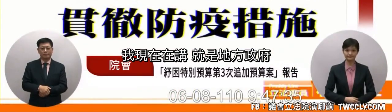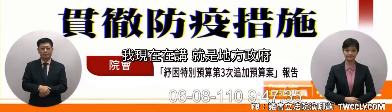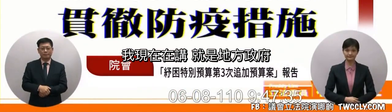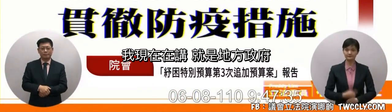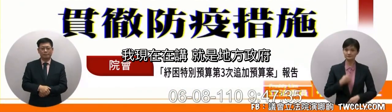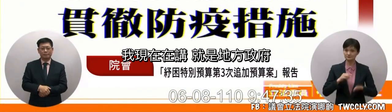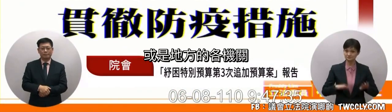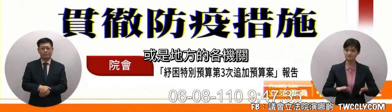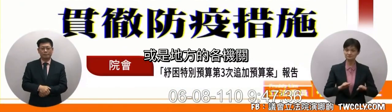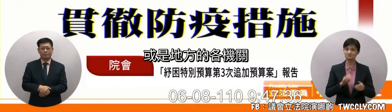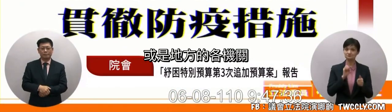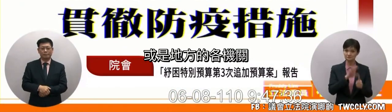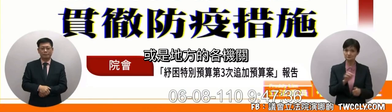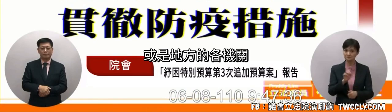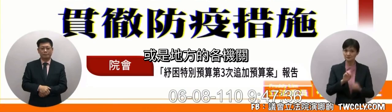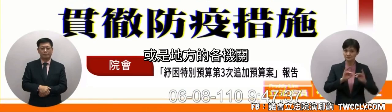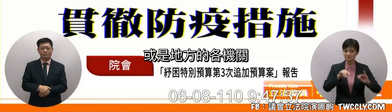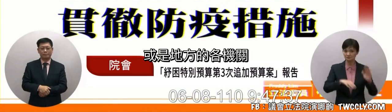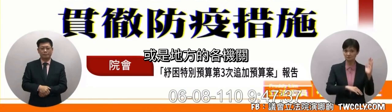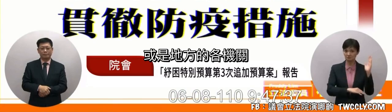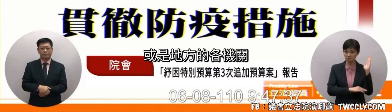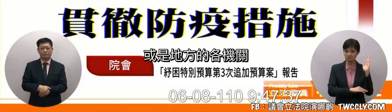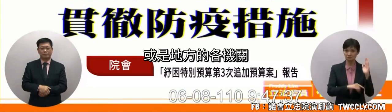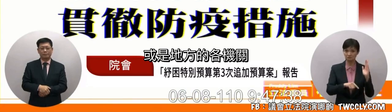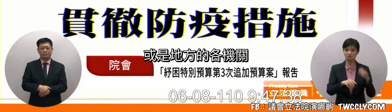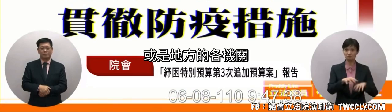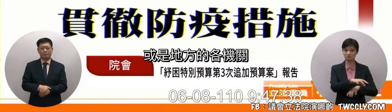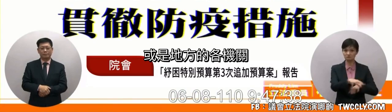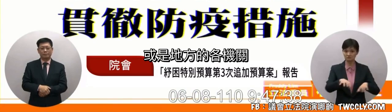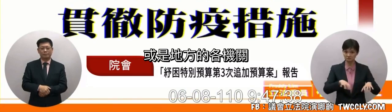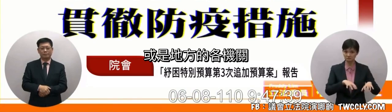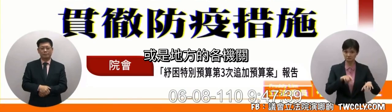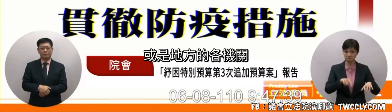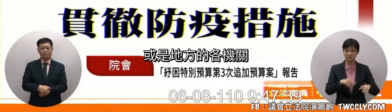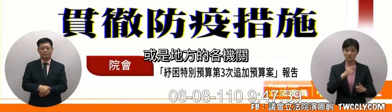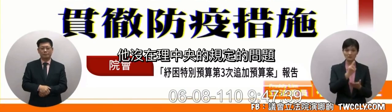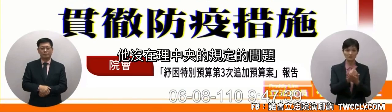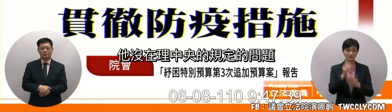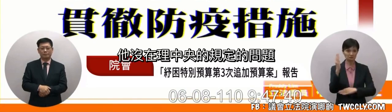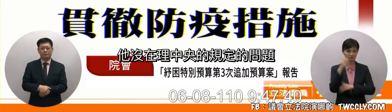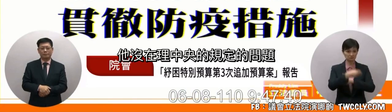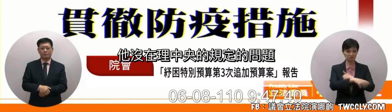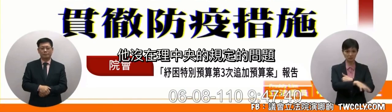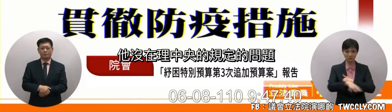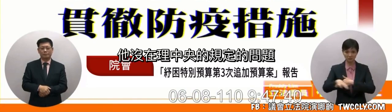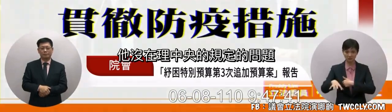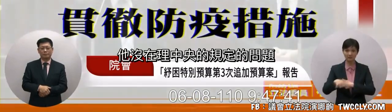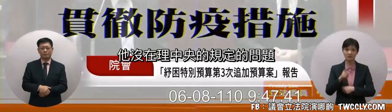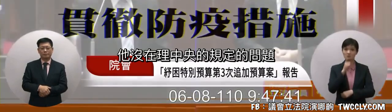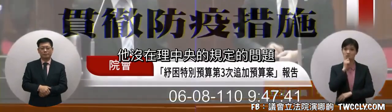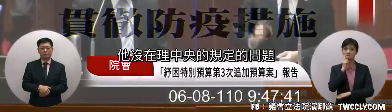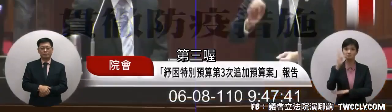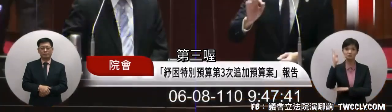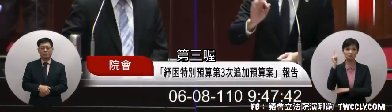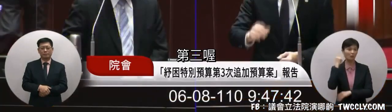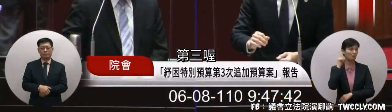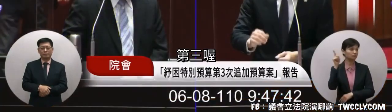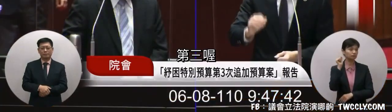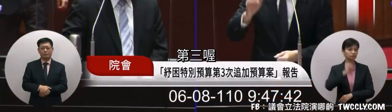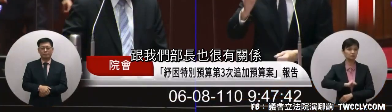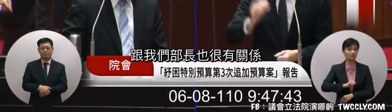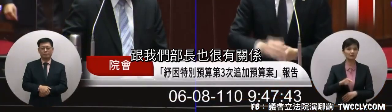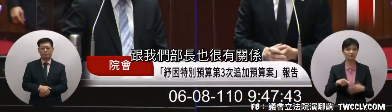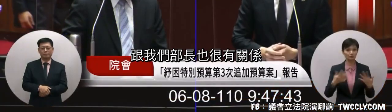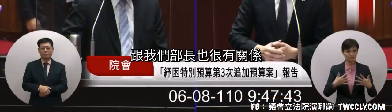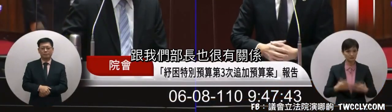就是地方政府要是地方的國這個國機關他沒有在插中央規定的問題第三